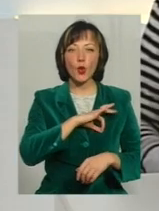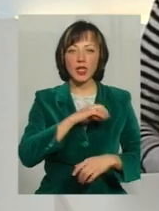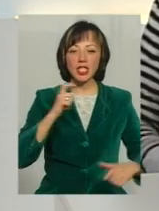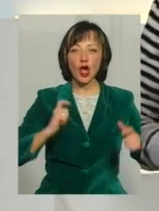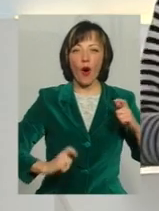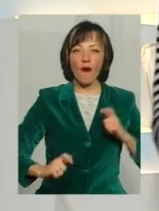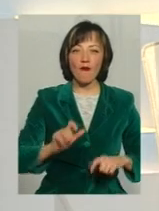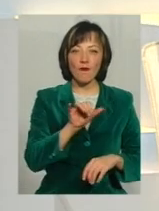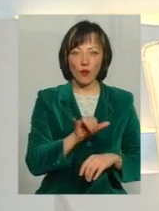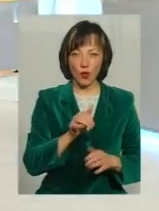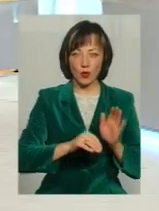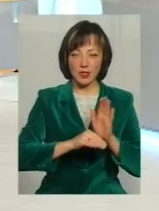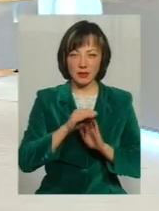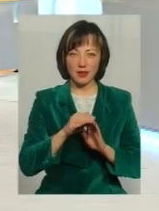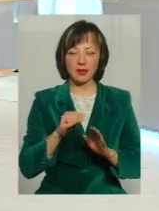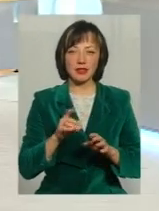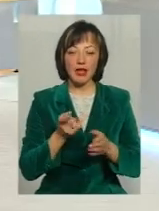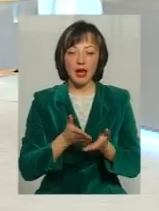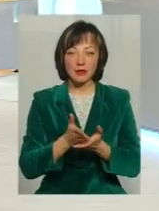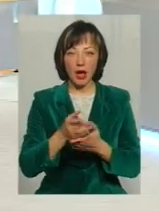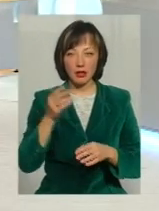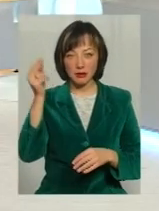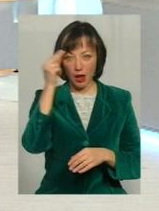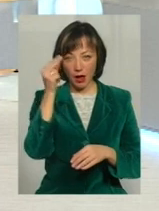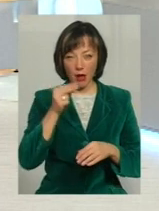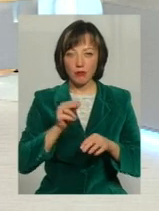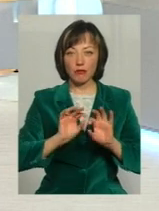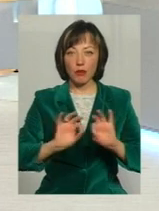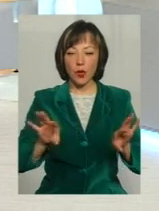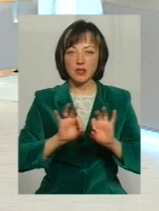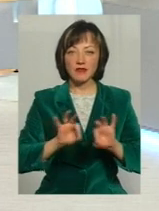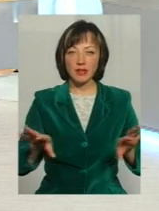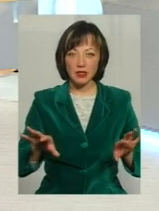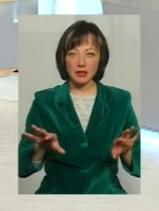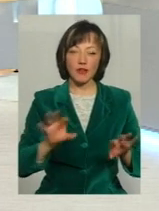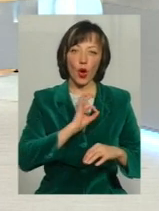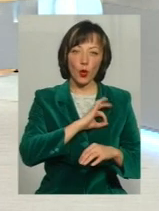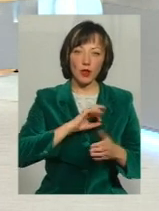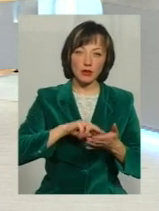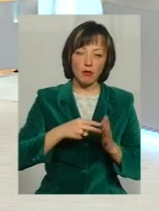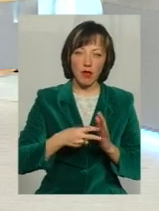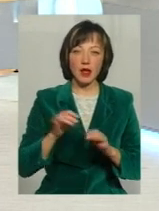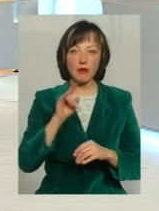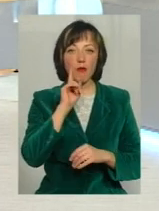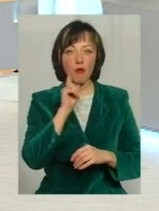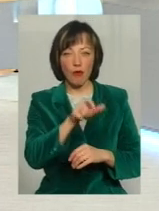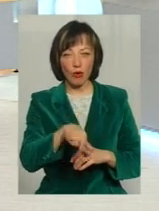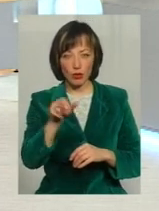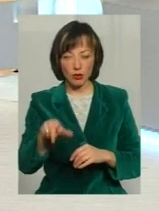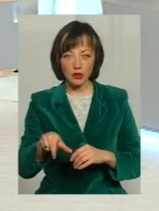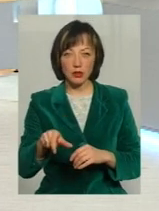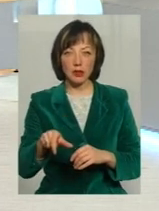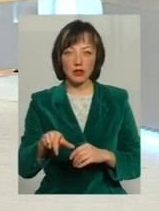і просвітництва в юридичному плані І в плані того, що саме молодь